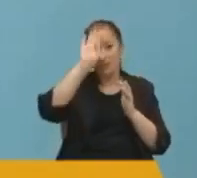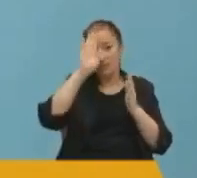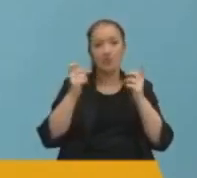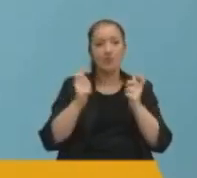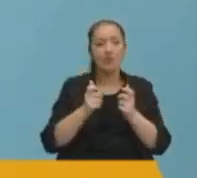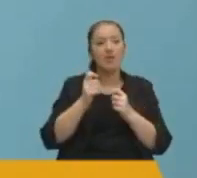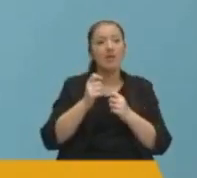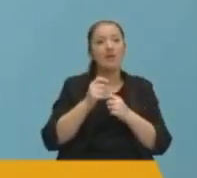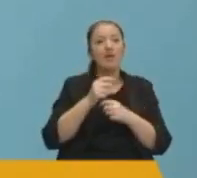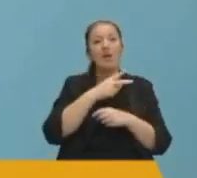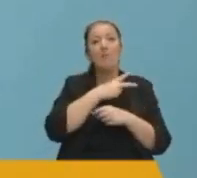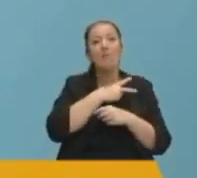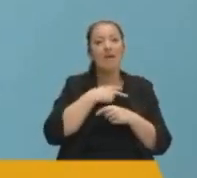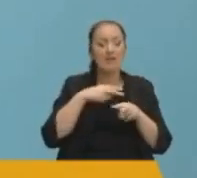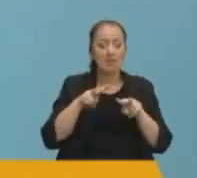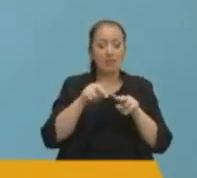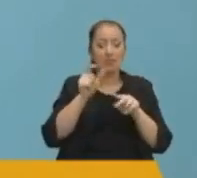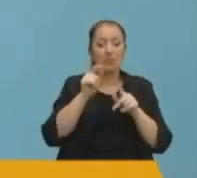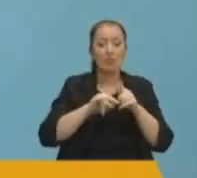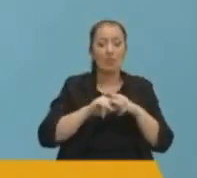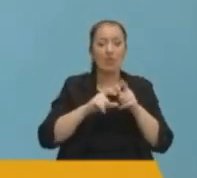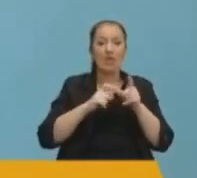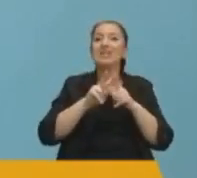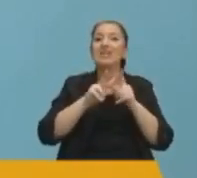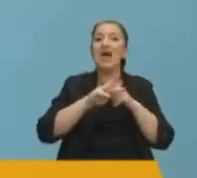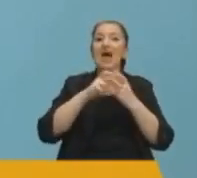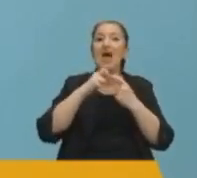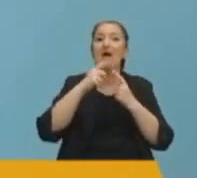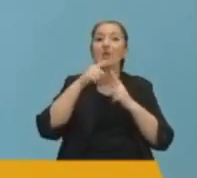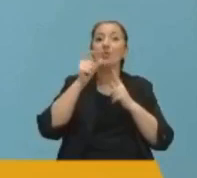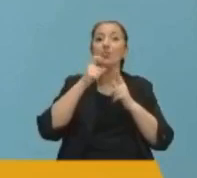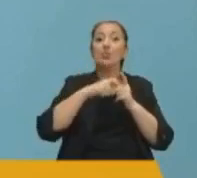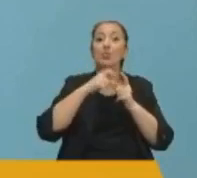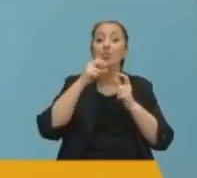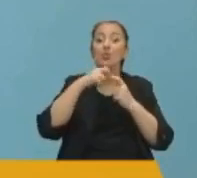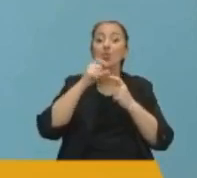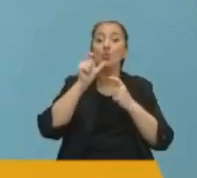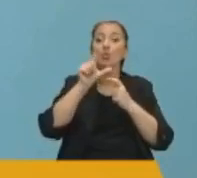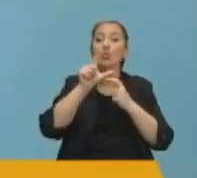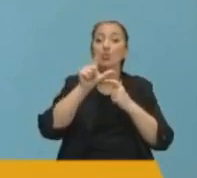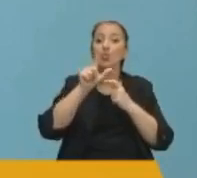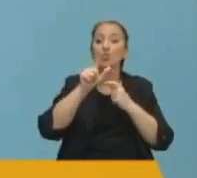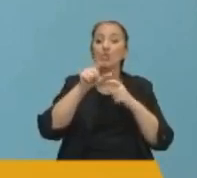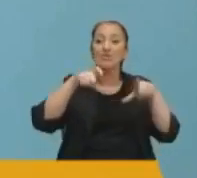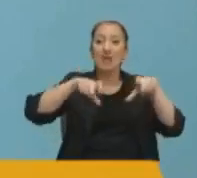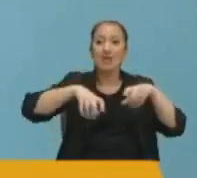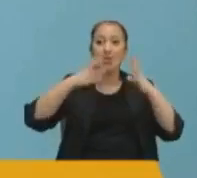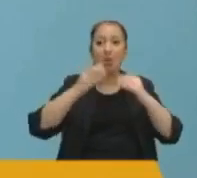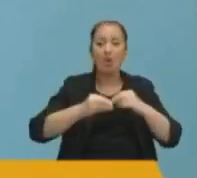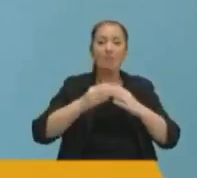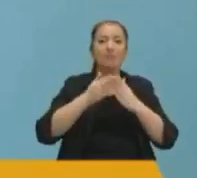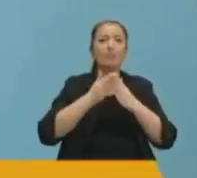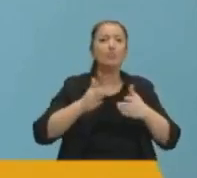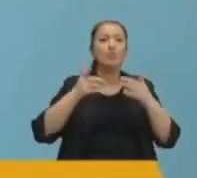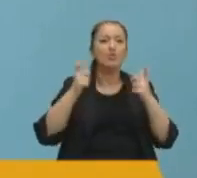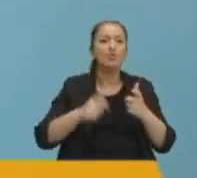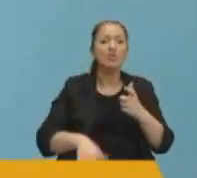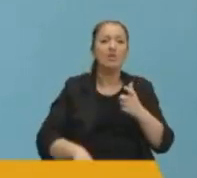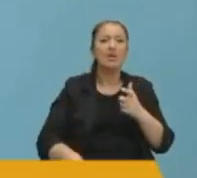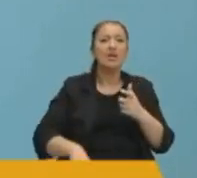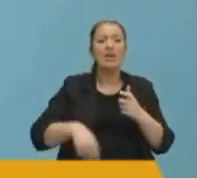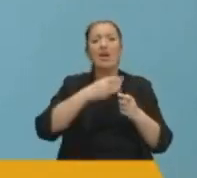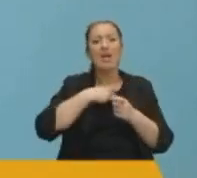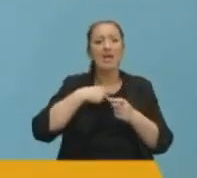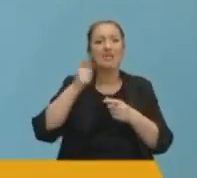Belediyesi'nin Muhsin Ertuğrul sahnesinde kısa adı EMAV olan, Evrensel Mevlana Aşıkları Vakfı'nın Büyükşehir Belediyesi organizasyonunda